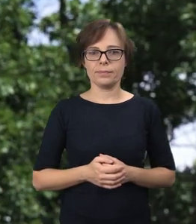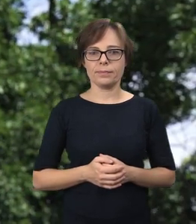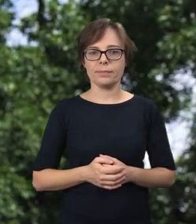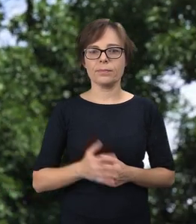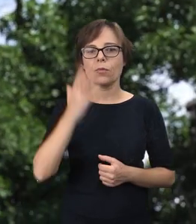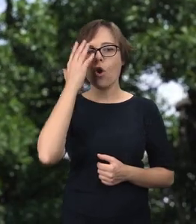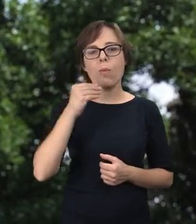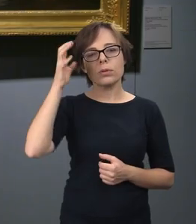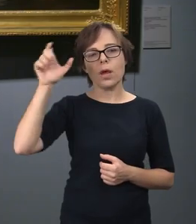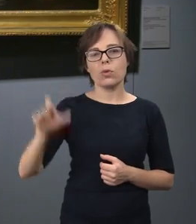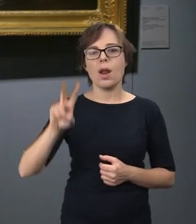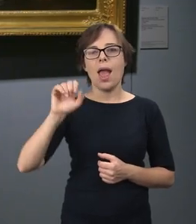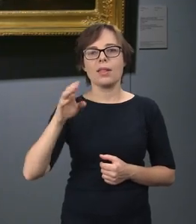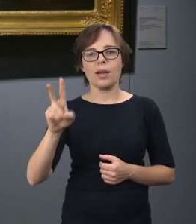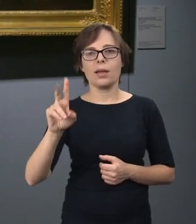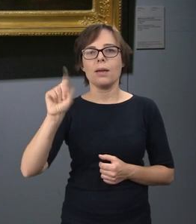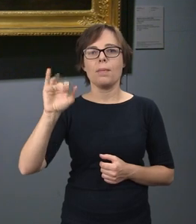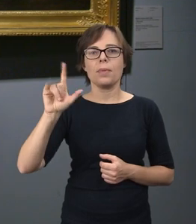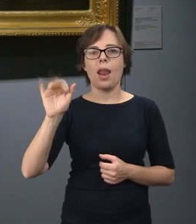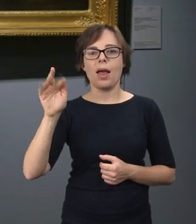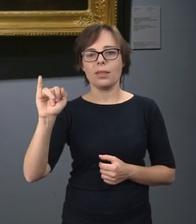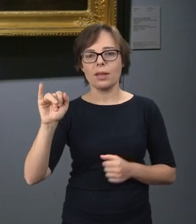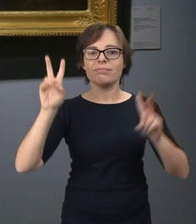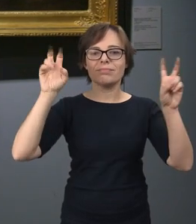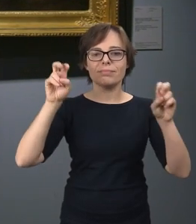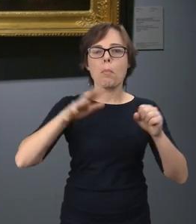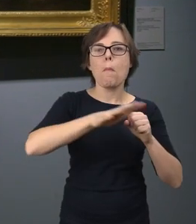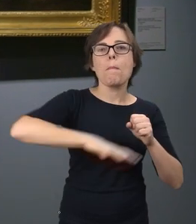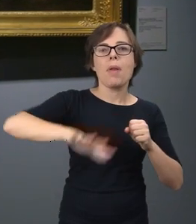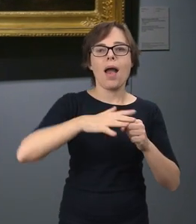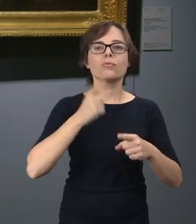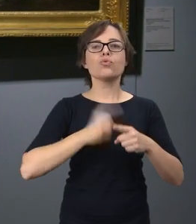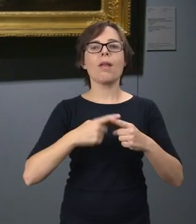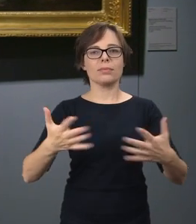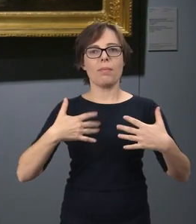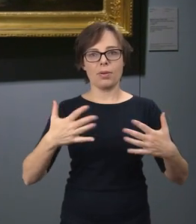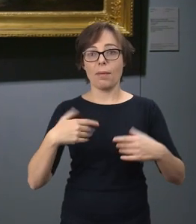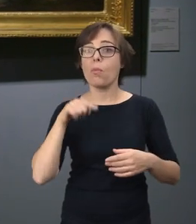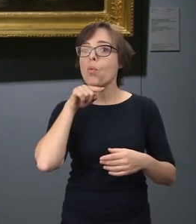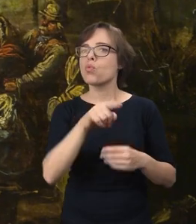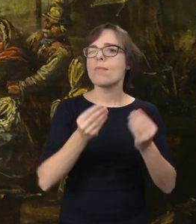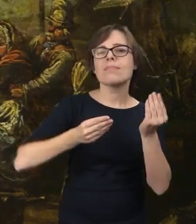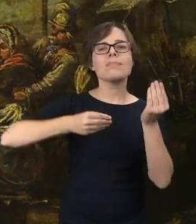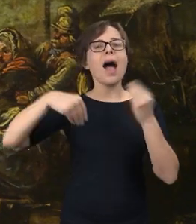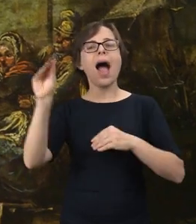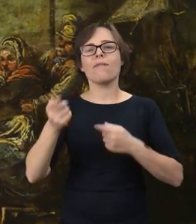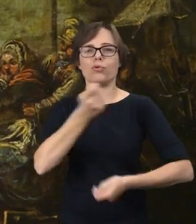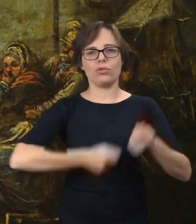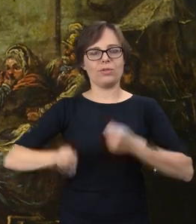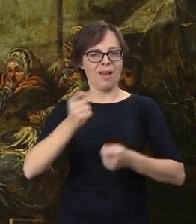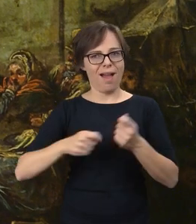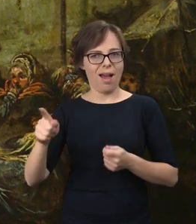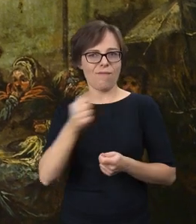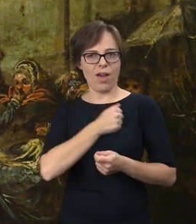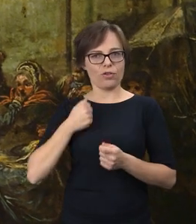Obraz Henryka Pilatiego, plac za Żelazną Bramą, przedstawia największe targowisko XIX-wiecznej Warszawy. Ulokowane na